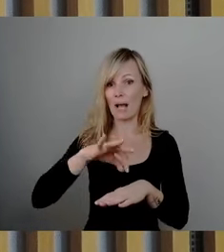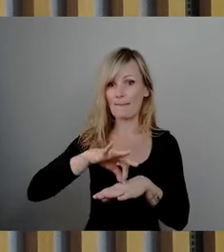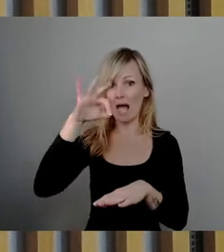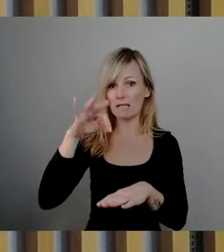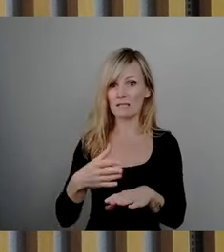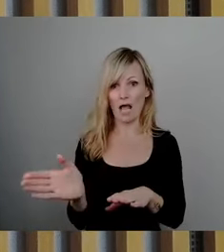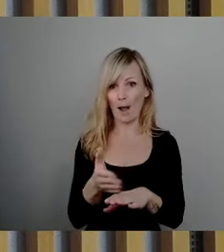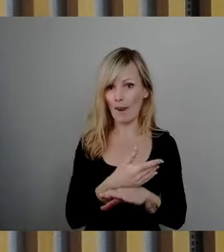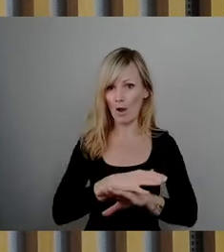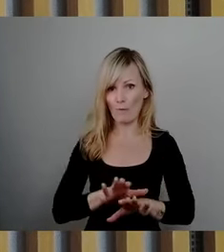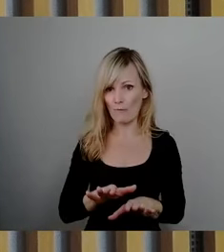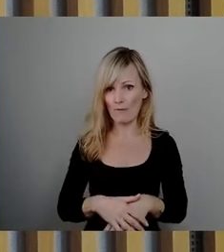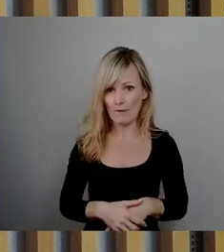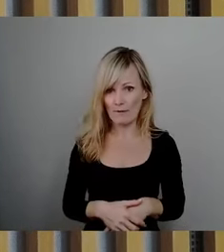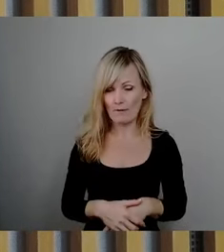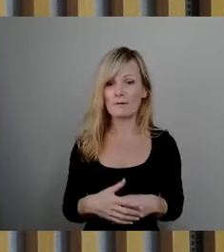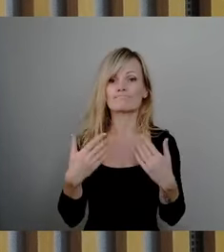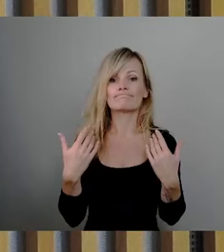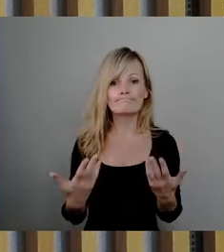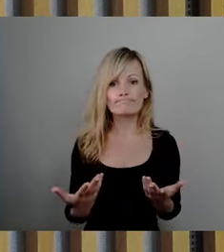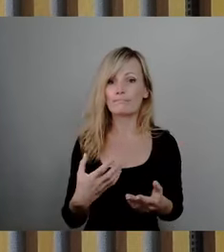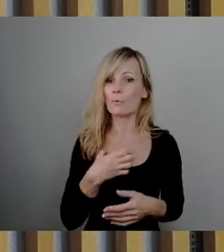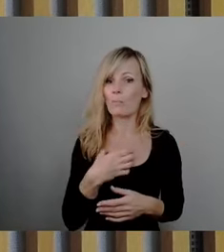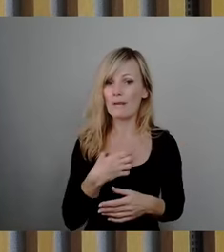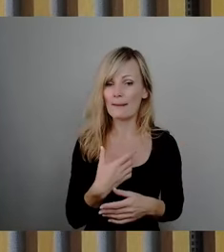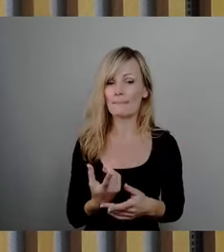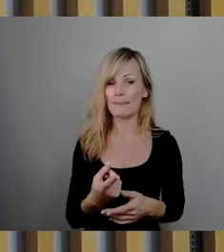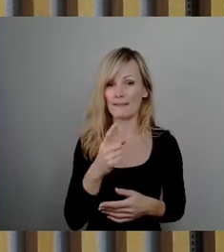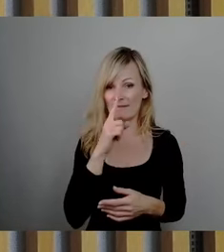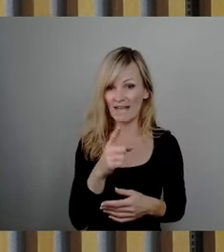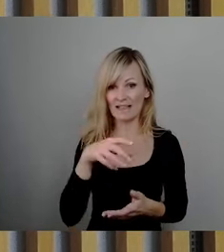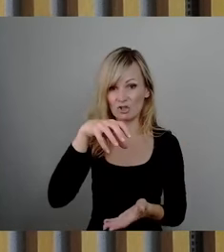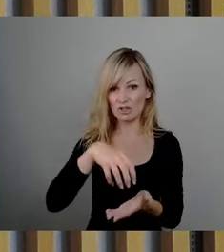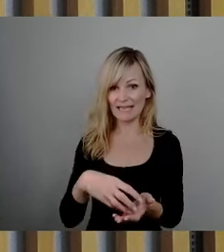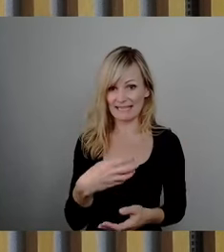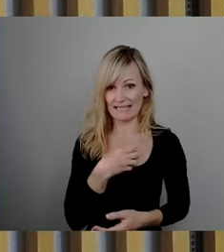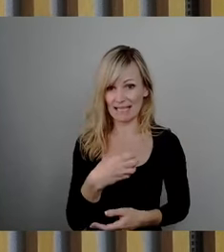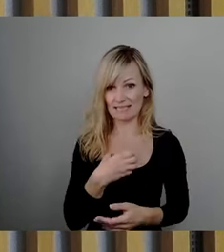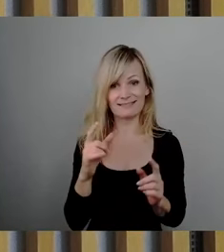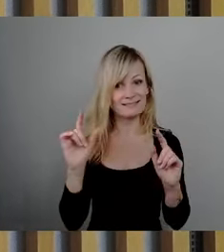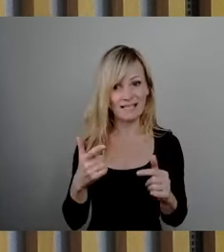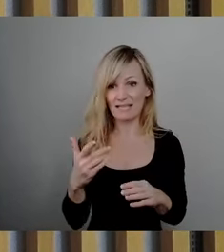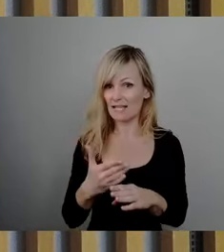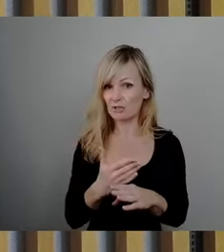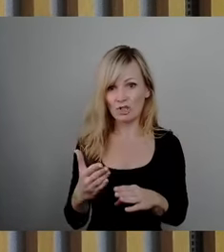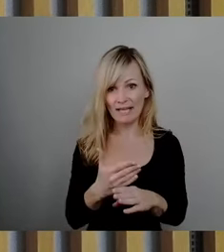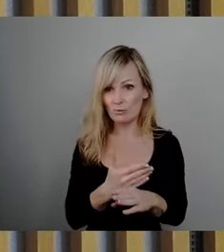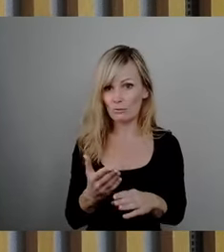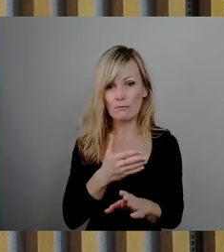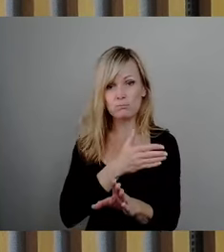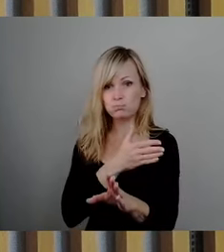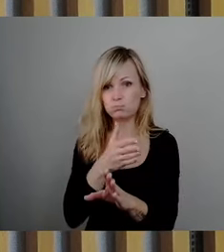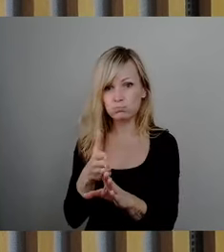ist, wenn die Stadt Dresden dazu keine Entscheidung trifft, dann